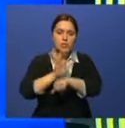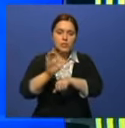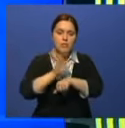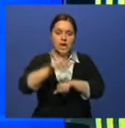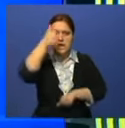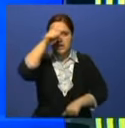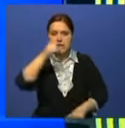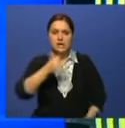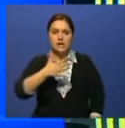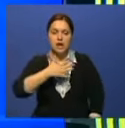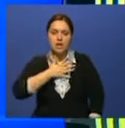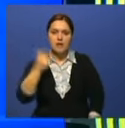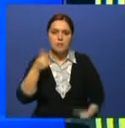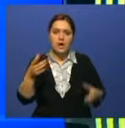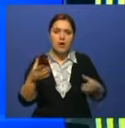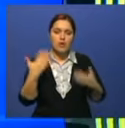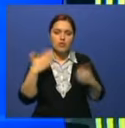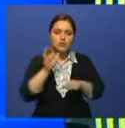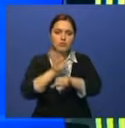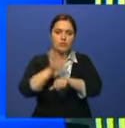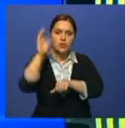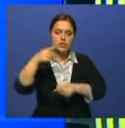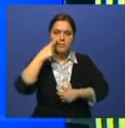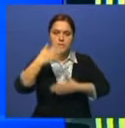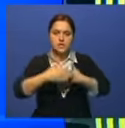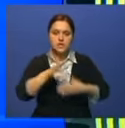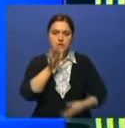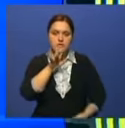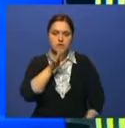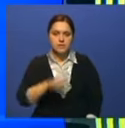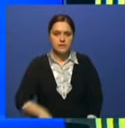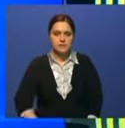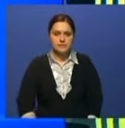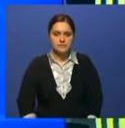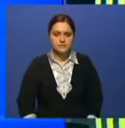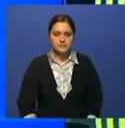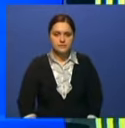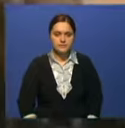продукцию в Грецию и Канаду. Первая партия на экспорт уйдет уже в ближайшее время.